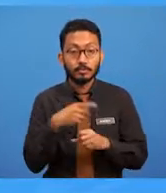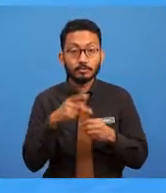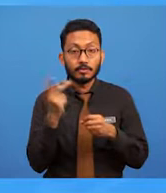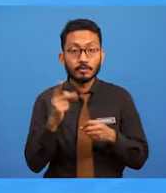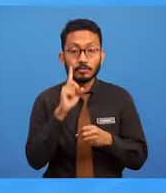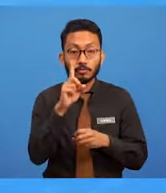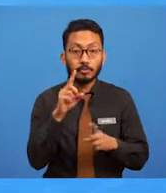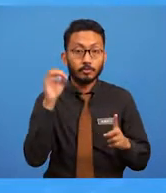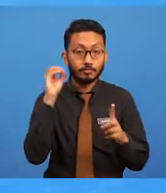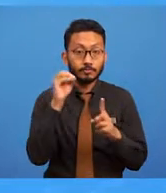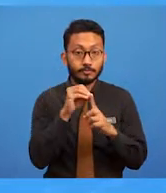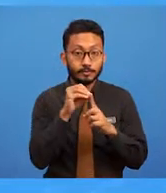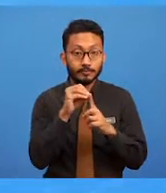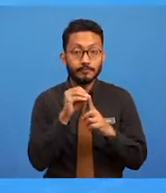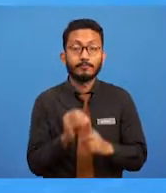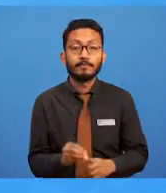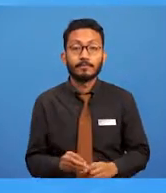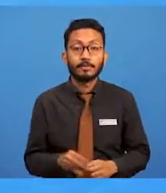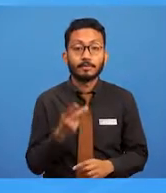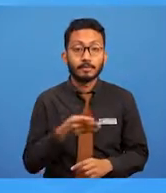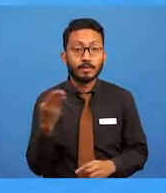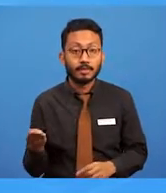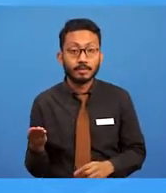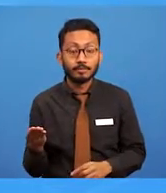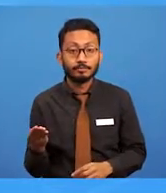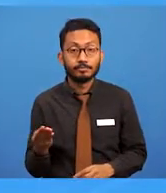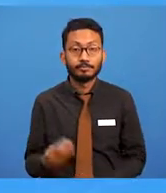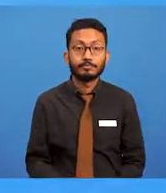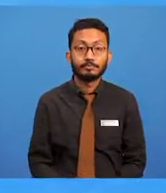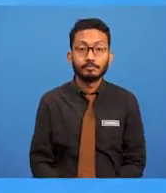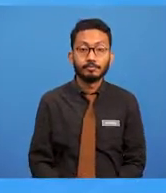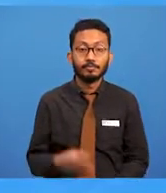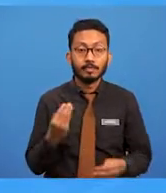objek matematik yang dikenali sebagai vector.